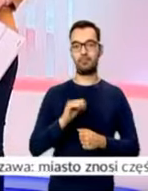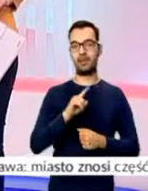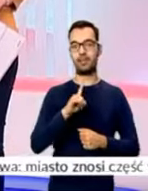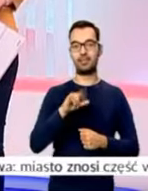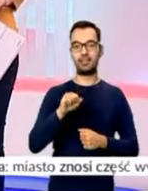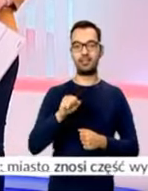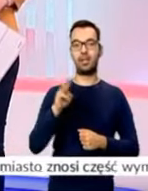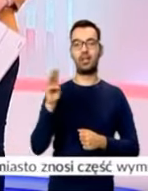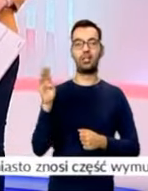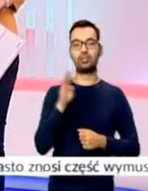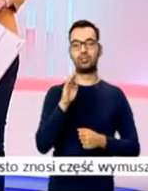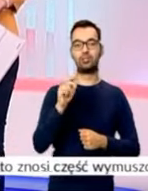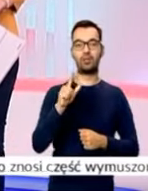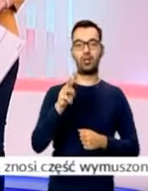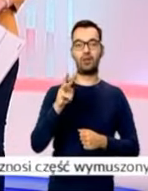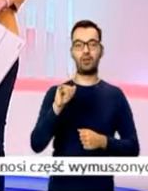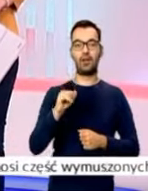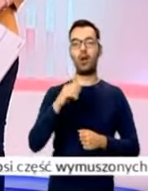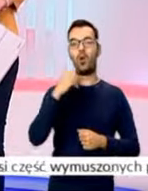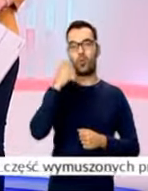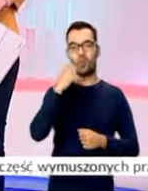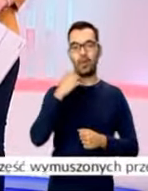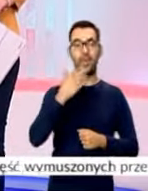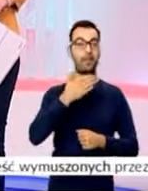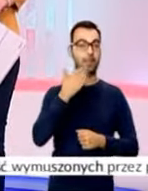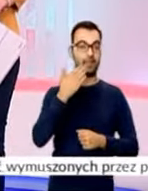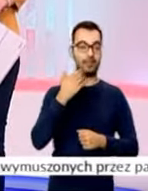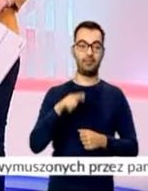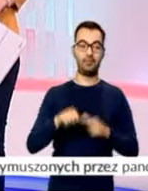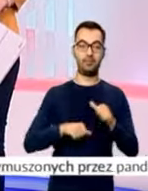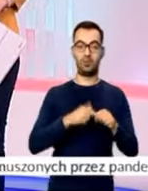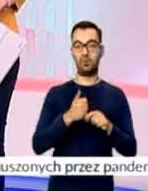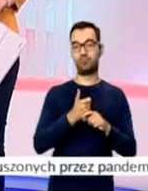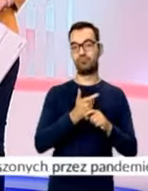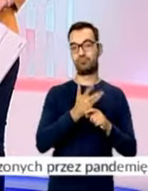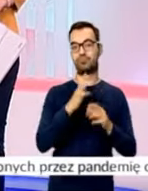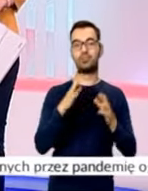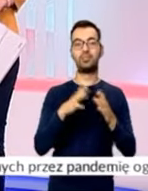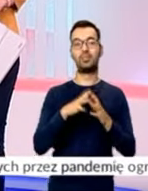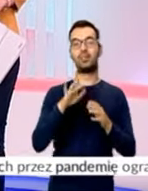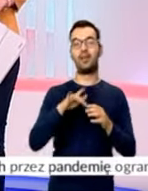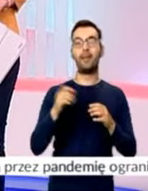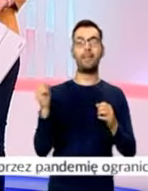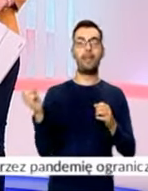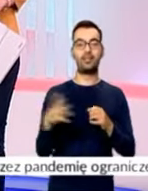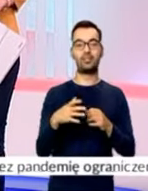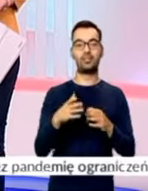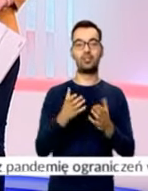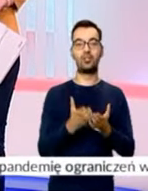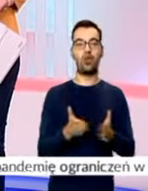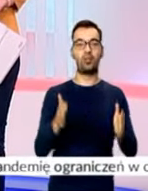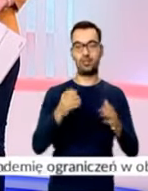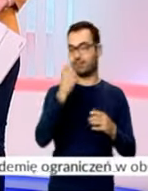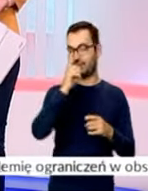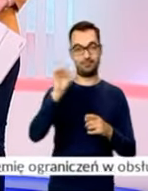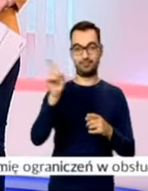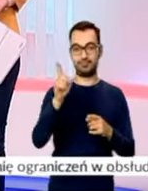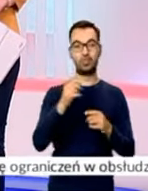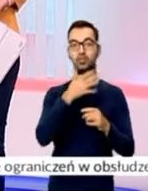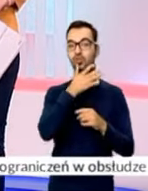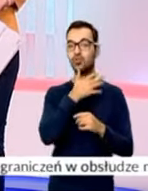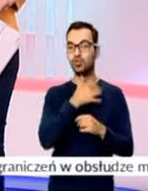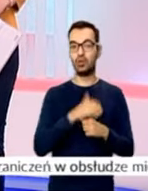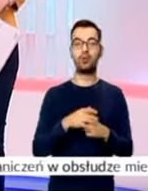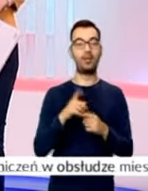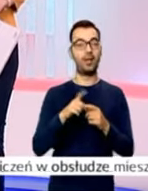Bazylia, szałwia, rumianek czy mięta? W tym roku w kilkudziesięciu piaseczyńskich donicach w centrum miasta zamiast kwiatów pojawiły się